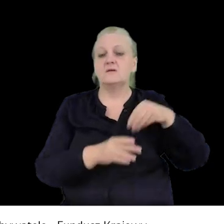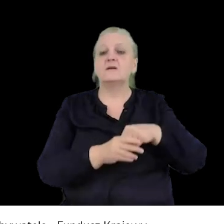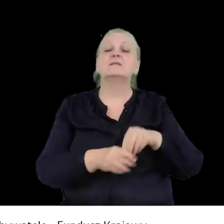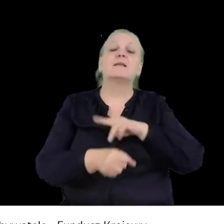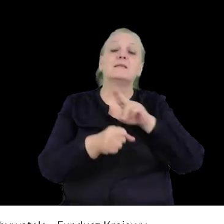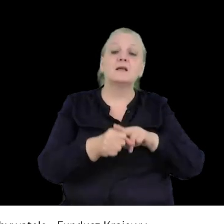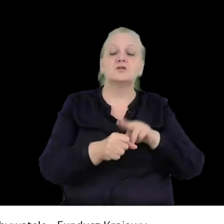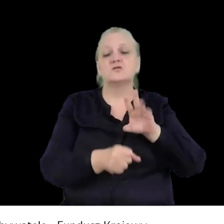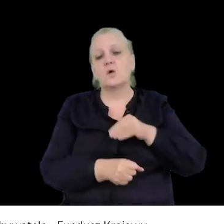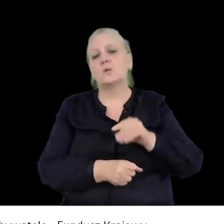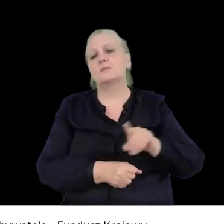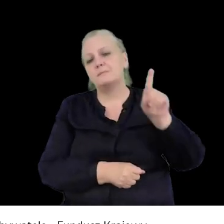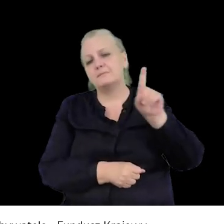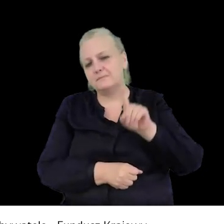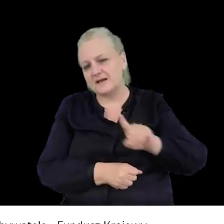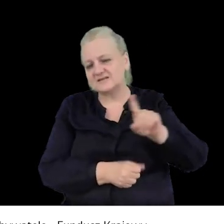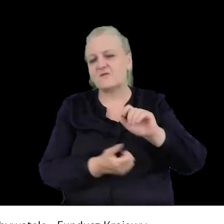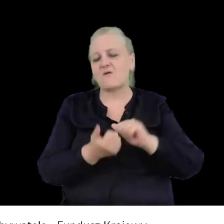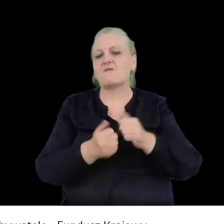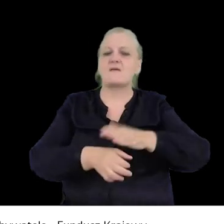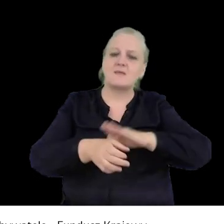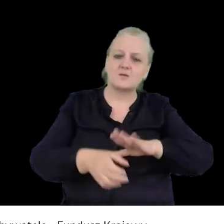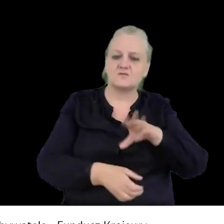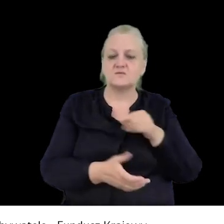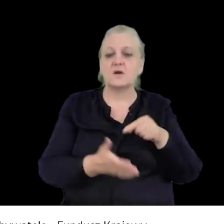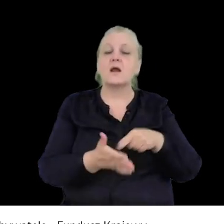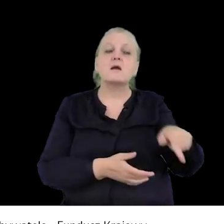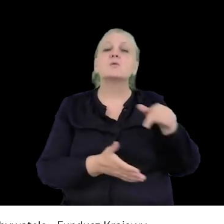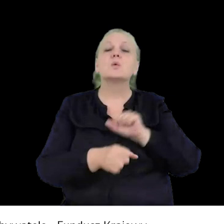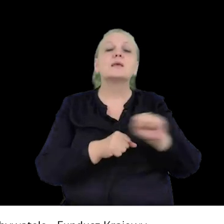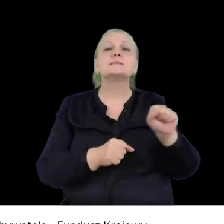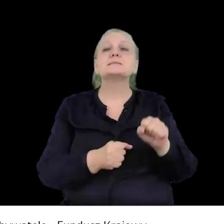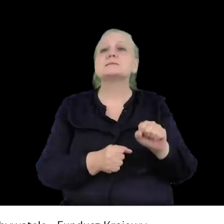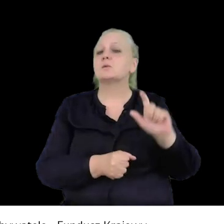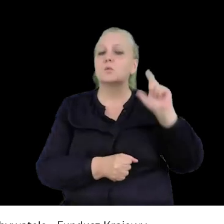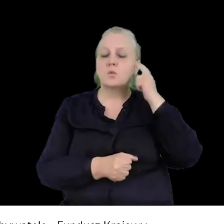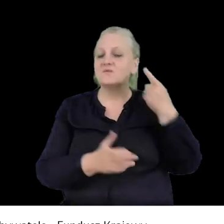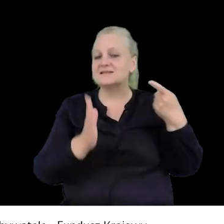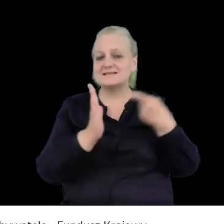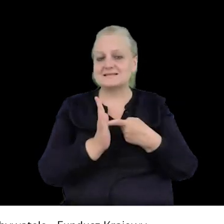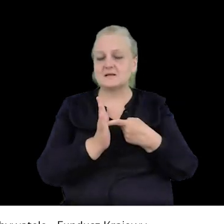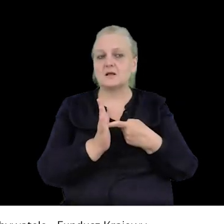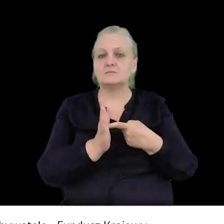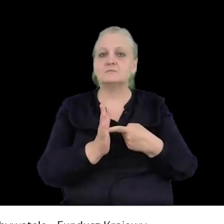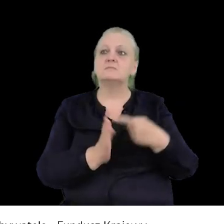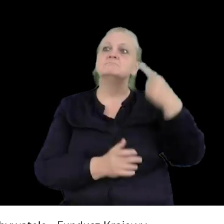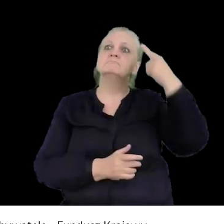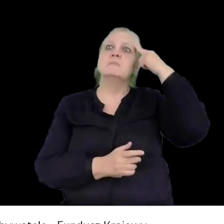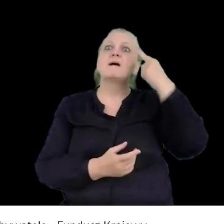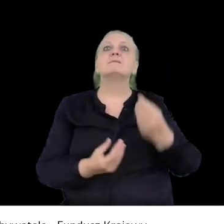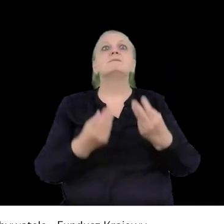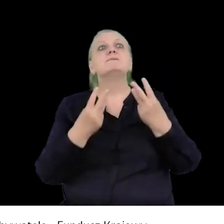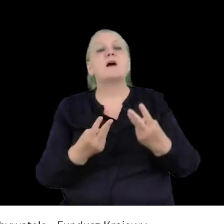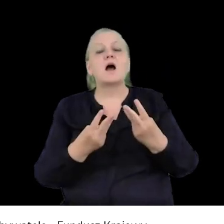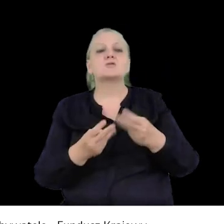narodowych. I ma w szczególności na celu uczuczenie doniosłych i istotnych dla historii